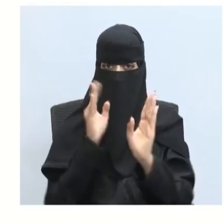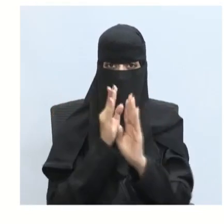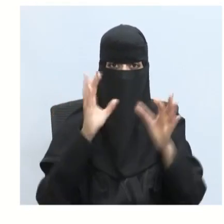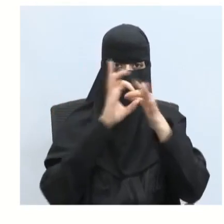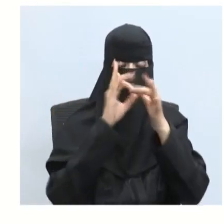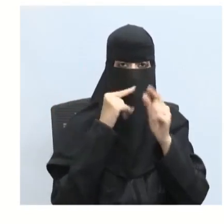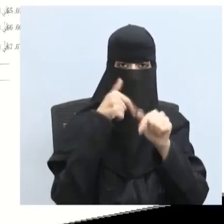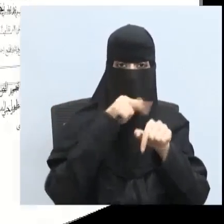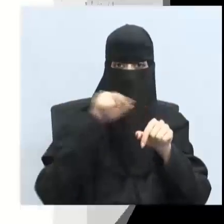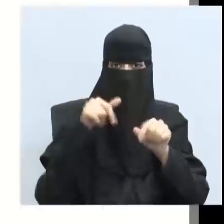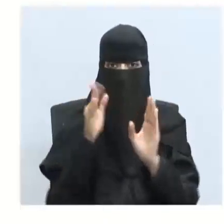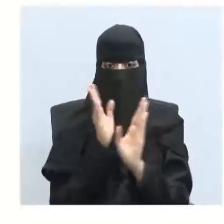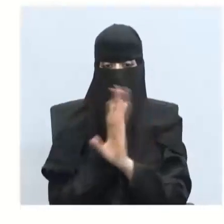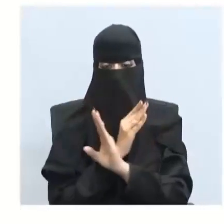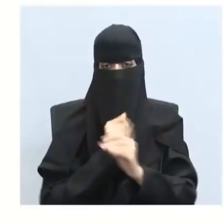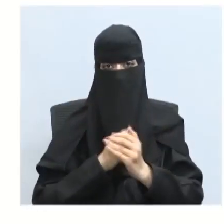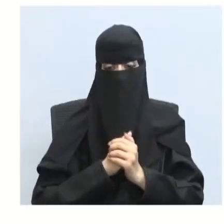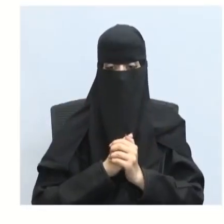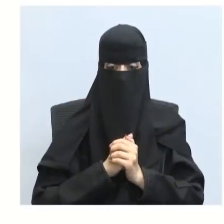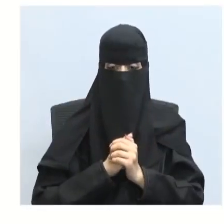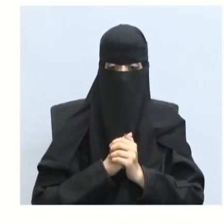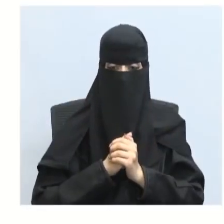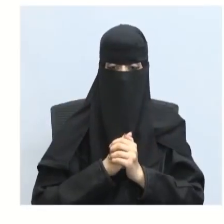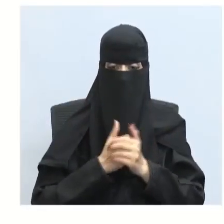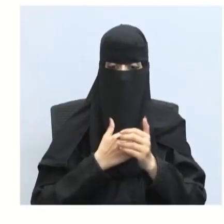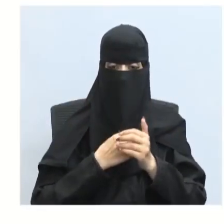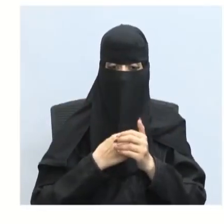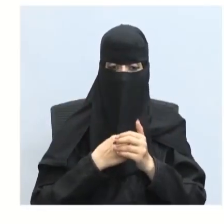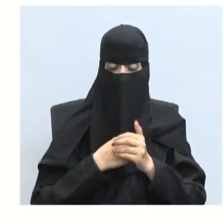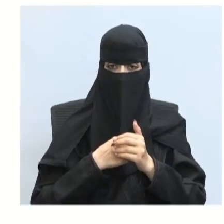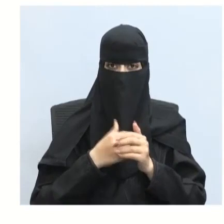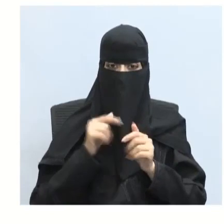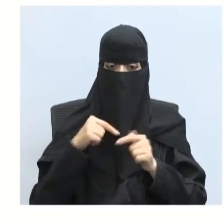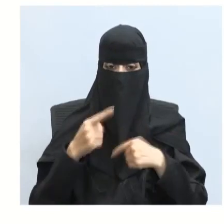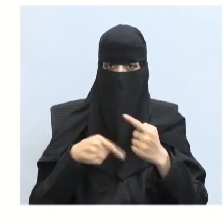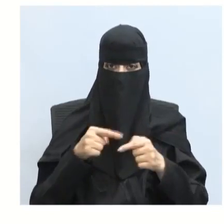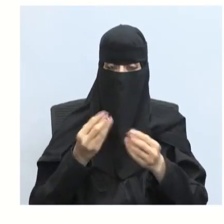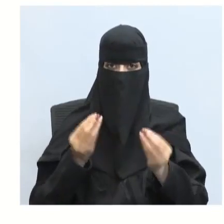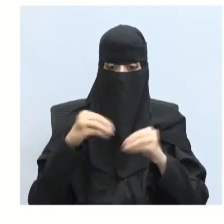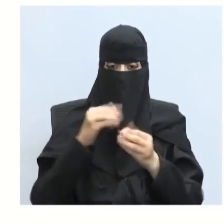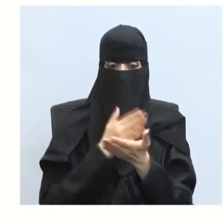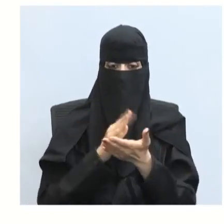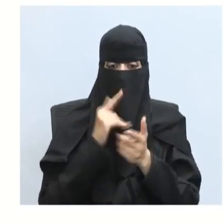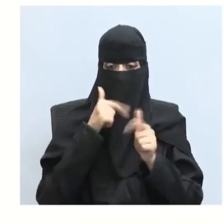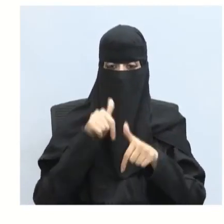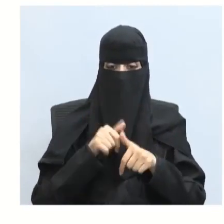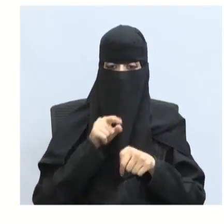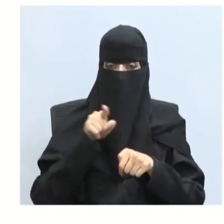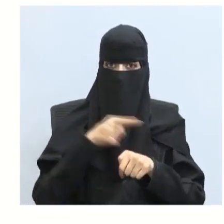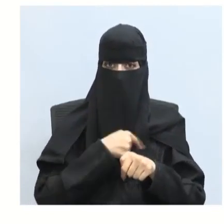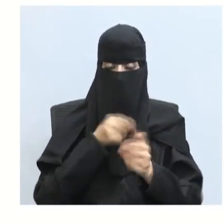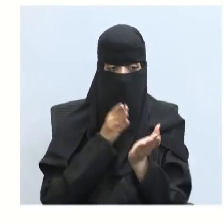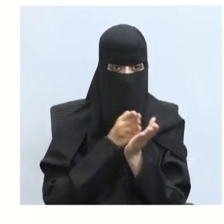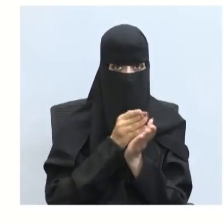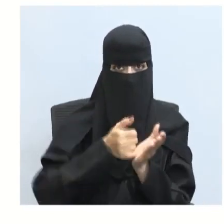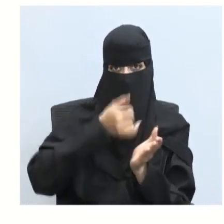والطول الموجي علاقة عكسية نكمل الفراغات التالية يسمى